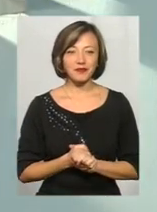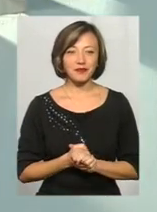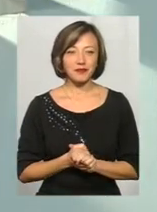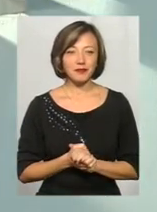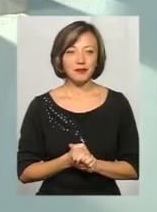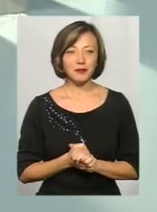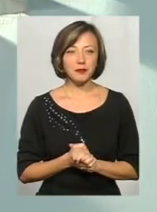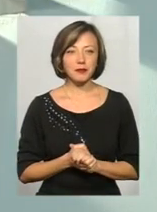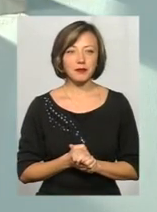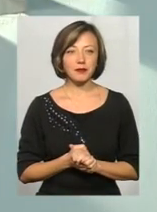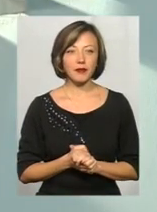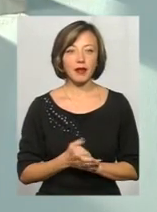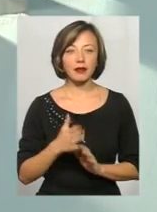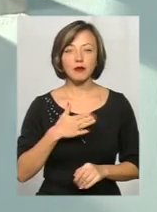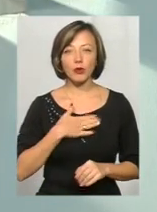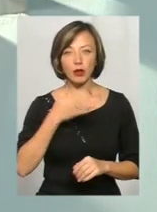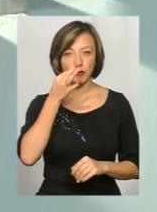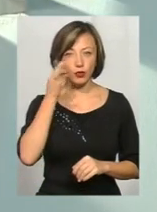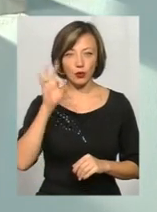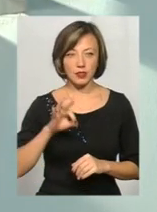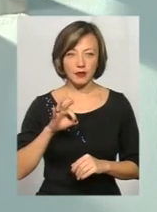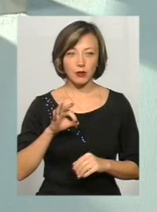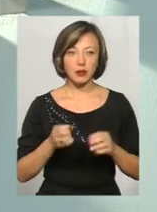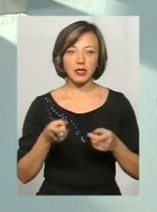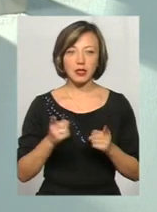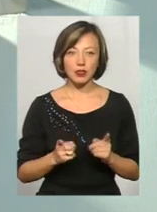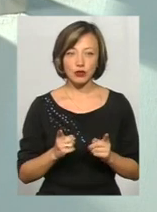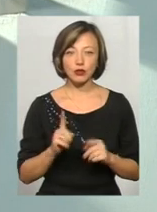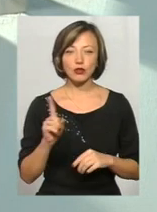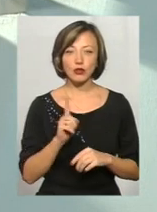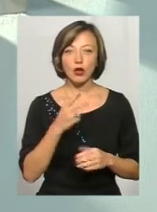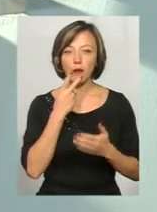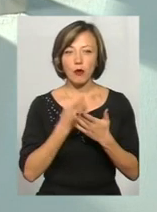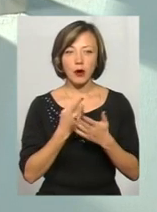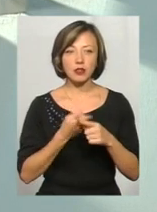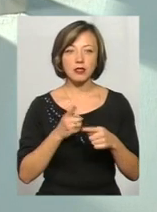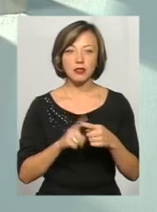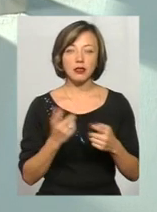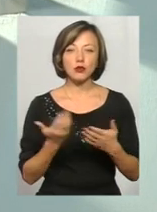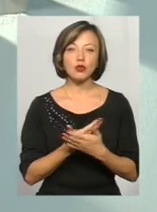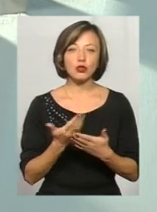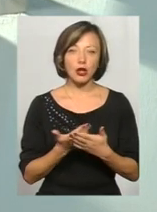За моєю досвідом, дійсно, то, що я побачив цей сюжет,